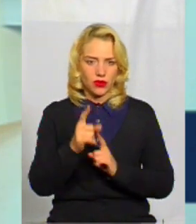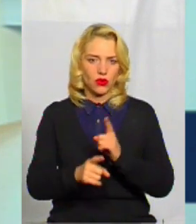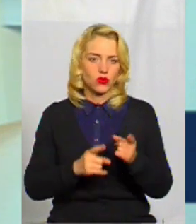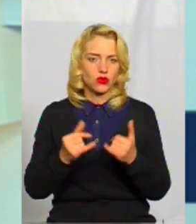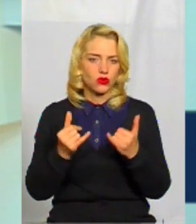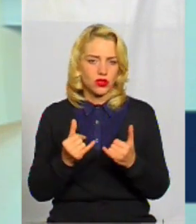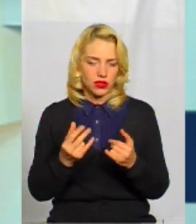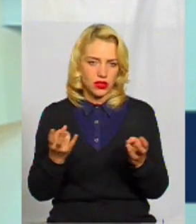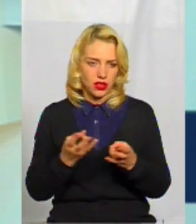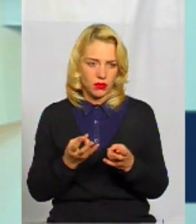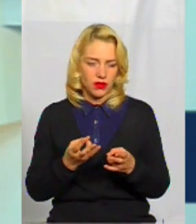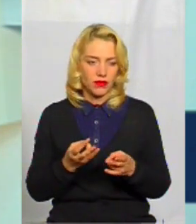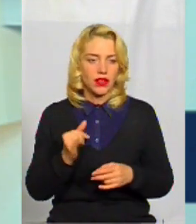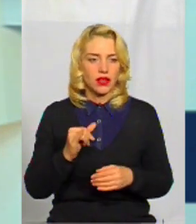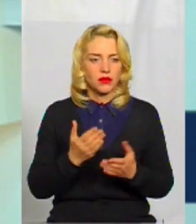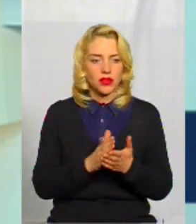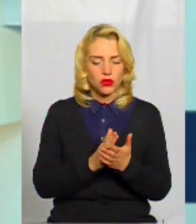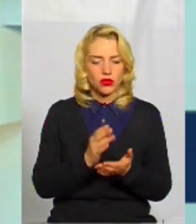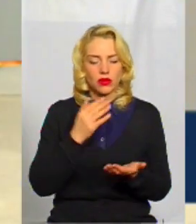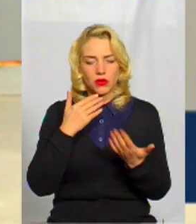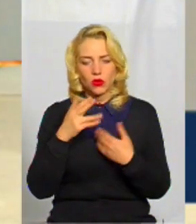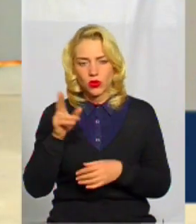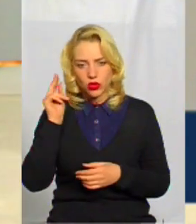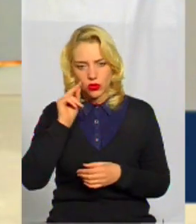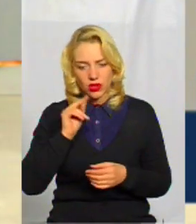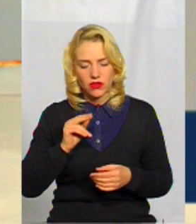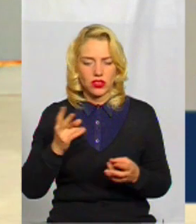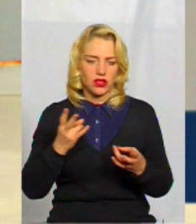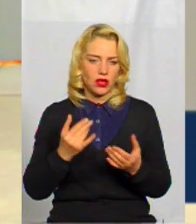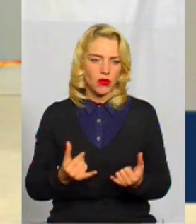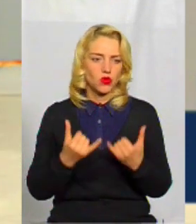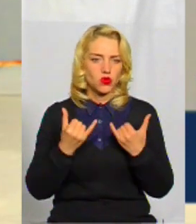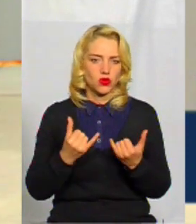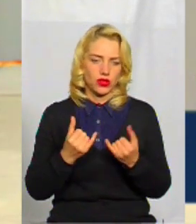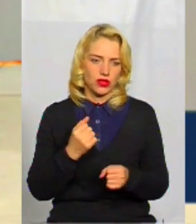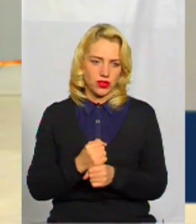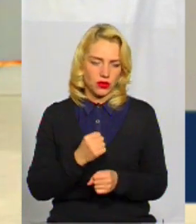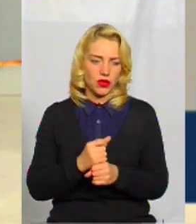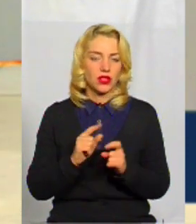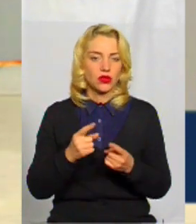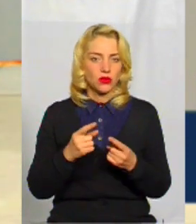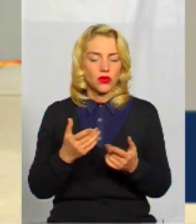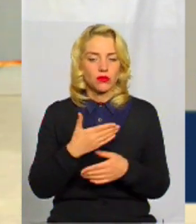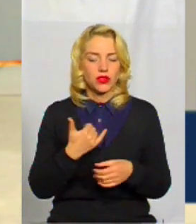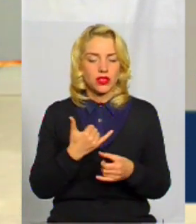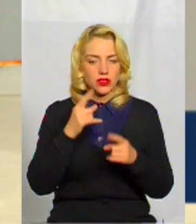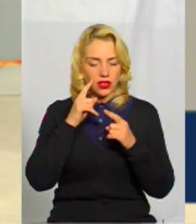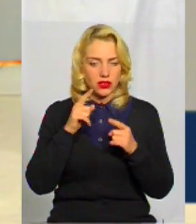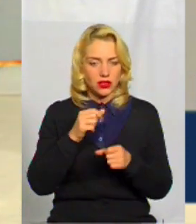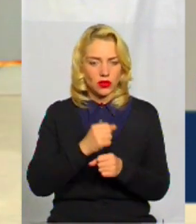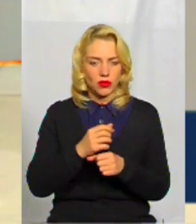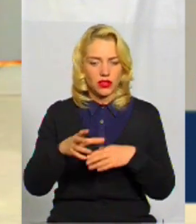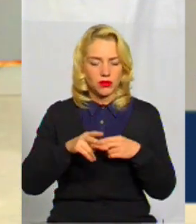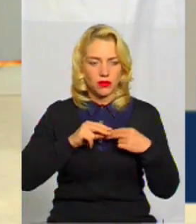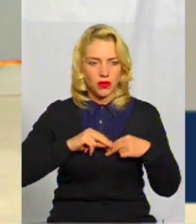ці підручники. Підходи до навчання теж треба осучаснити. Тому ми зараз робимо великий акцент саме на